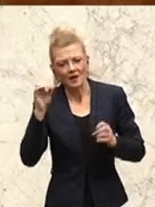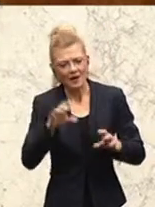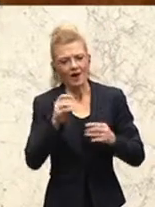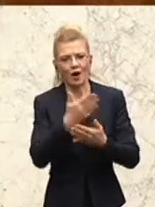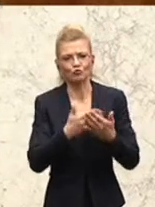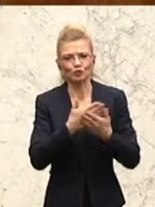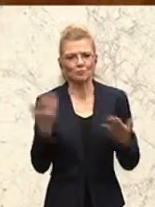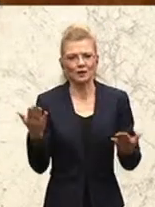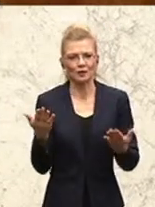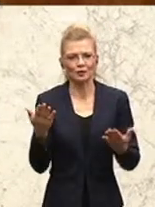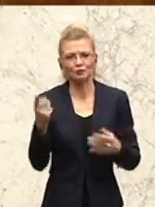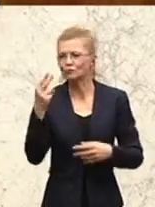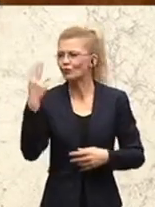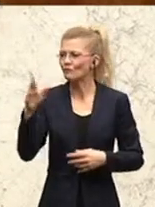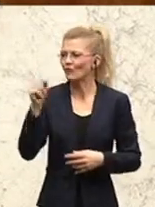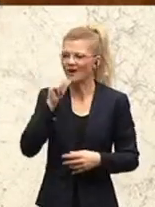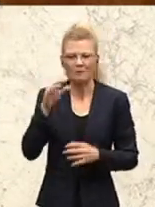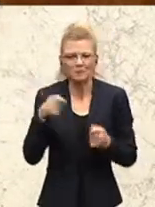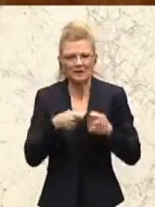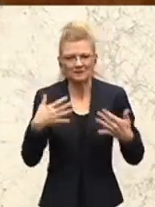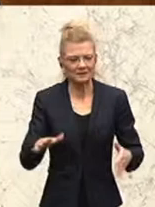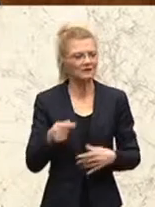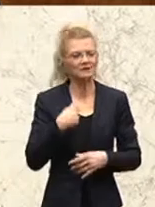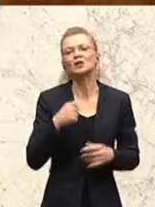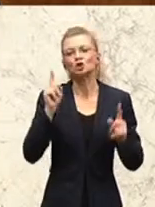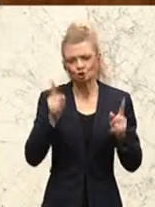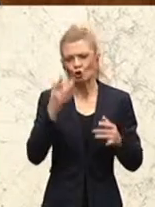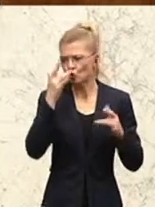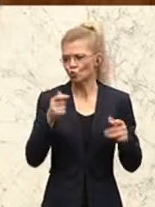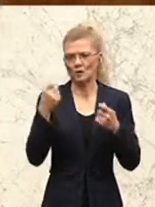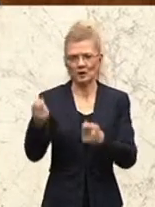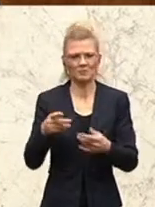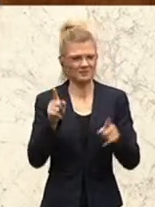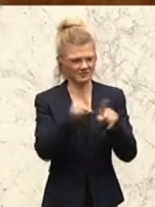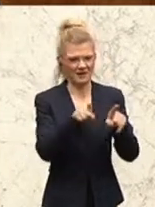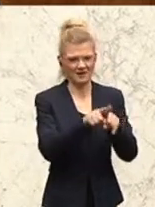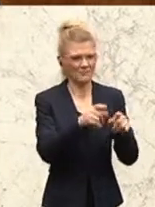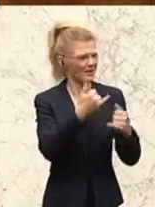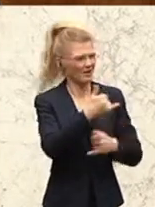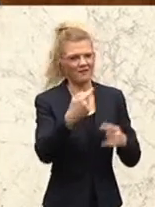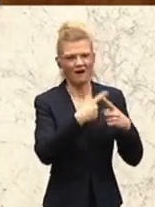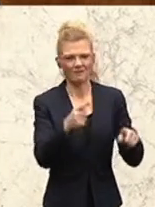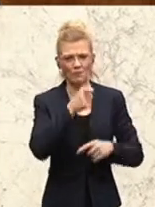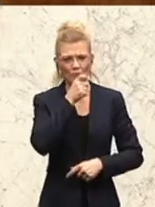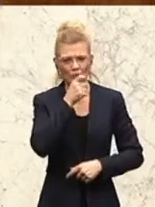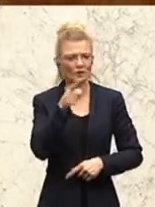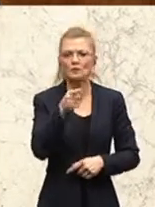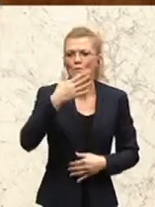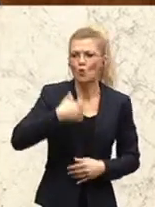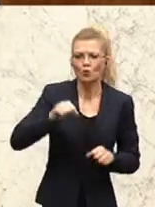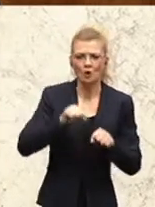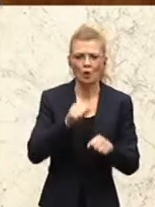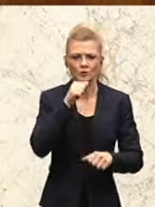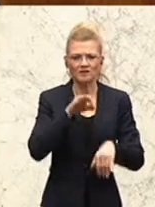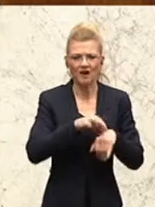jedem anderen Beruf dieser Republik der Fall. Sie wollen ja auch nicht von einem Arzt operiert werden oder einer Arztin, die das offensichtlich